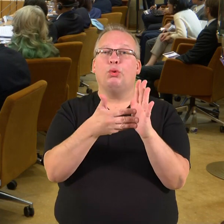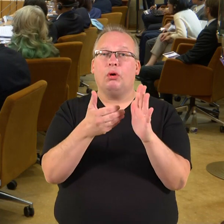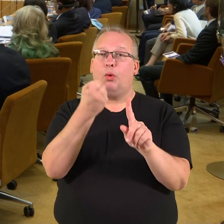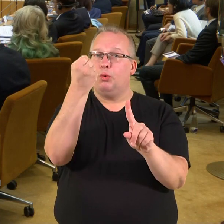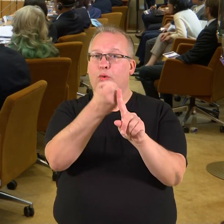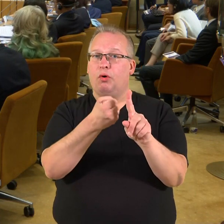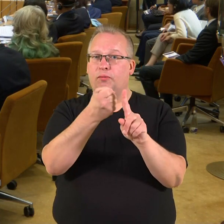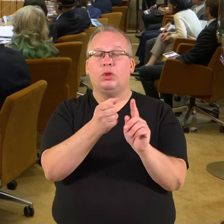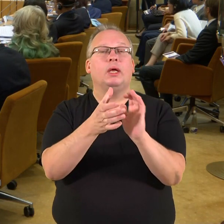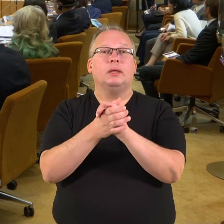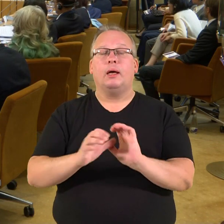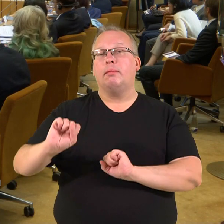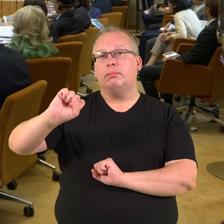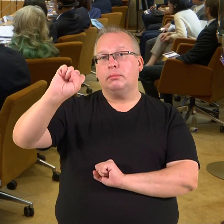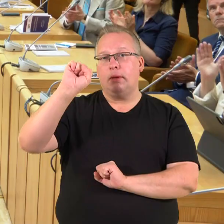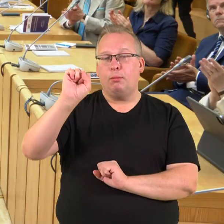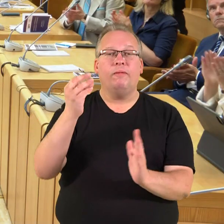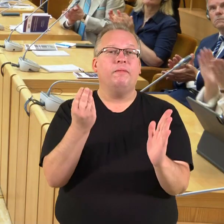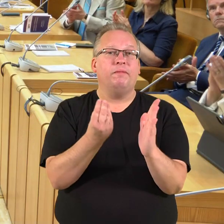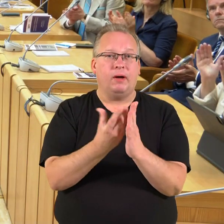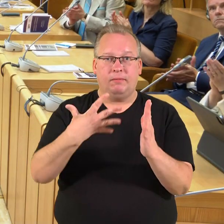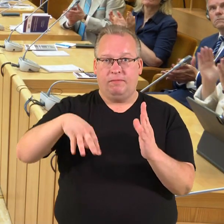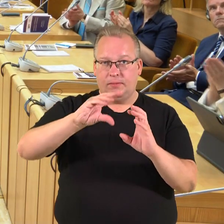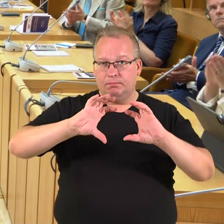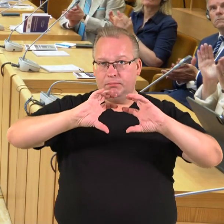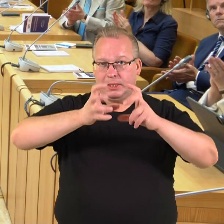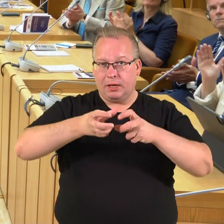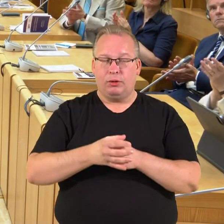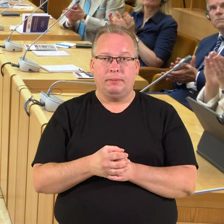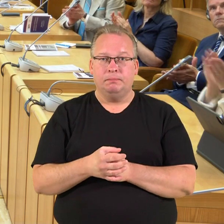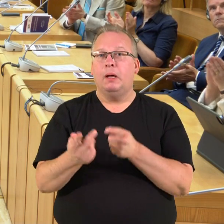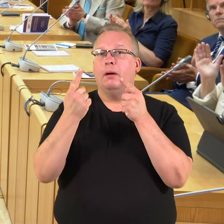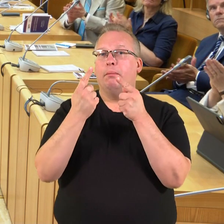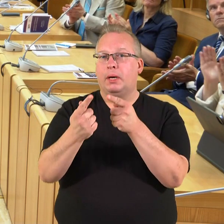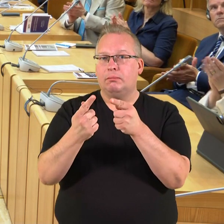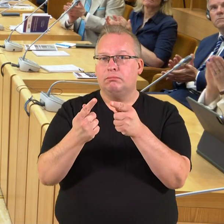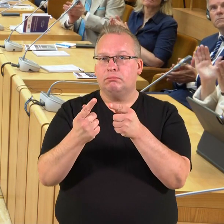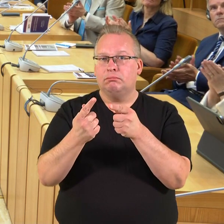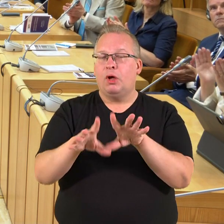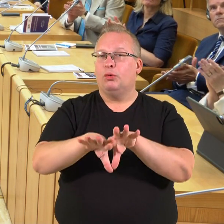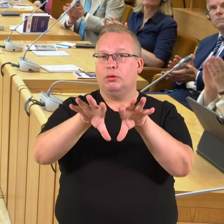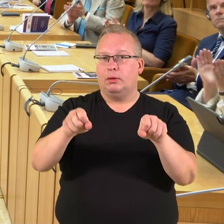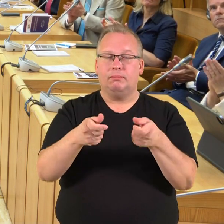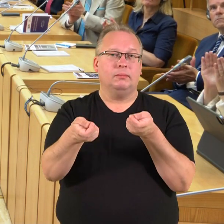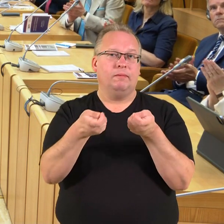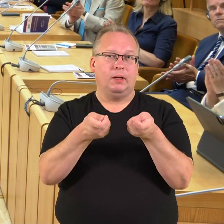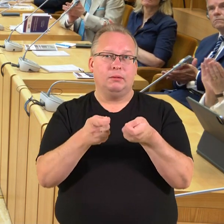kovoti už taiką ir demokratinės vertybės visame pasaulyje, priešinantis autokratiniams režimams.